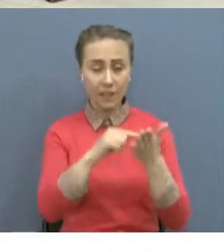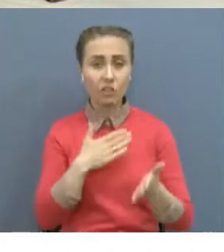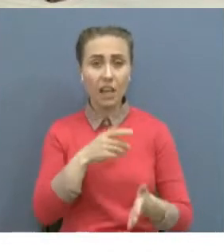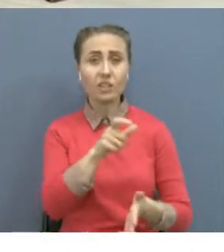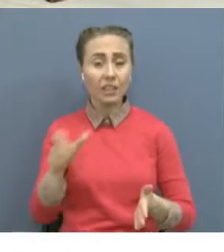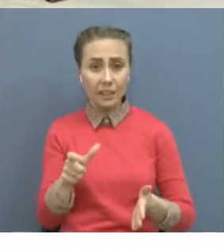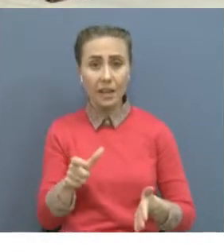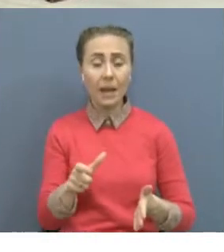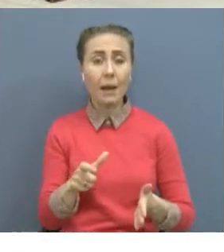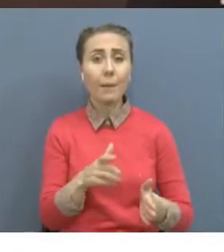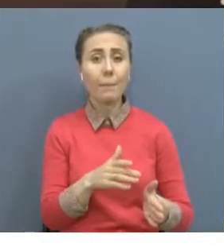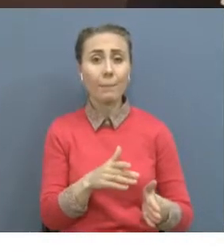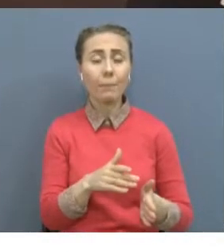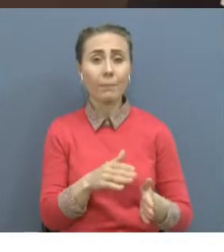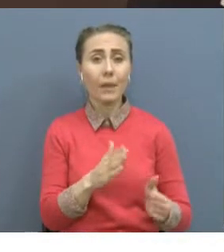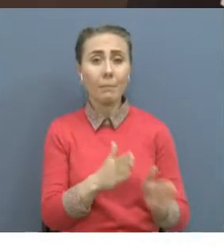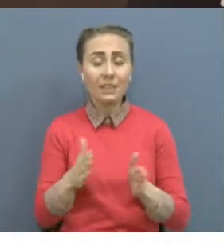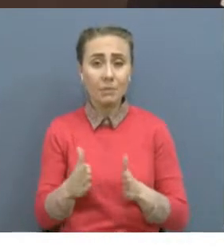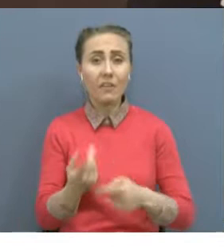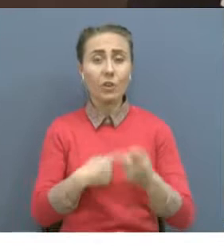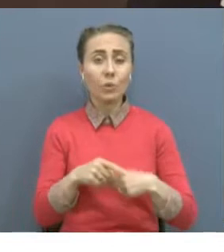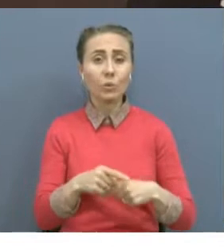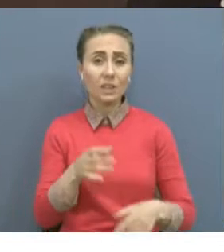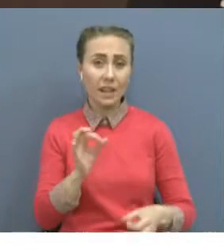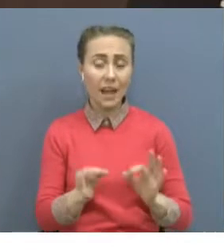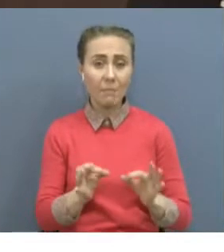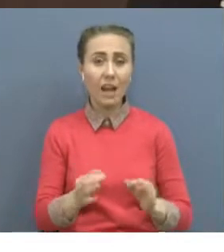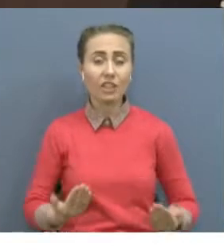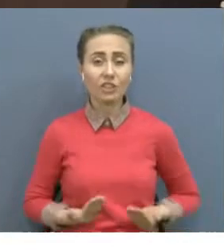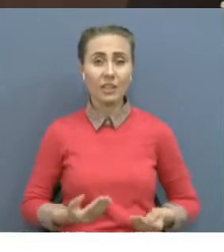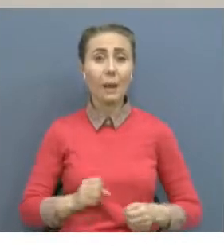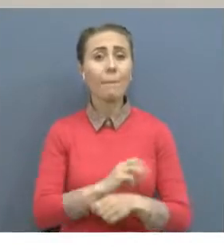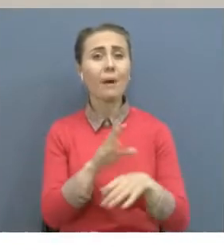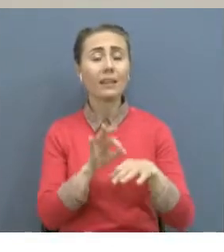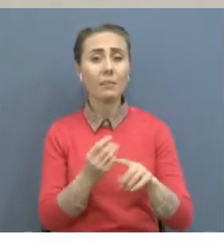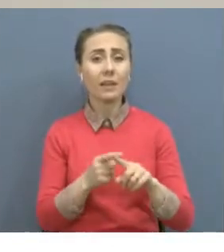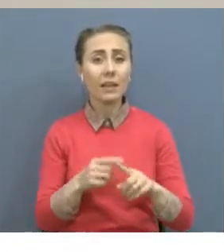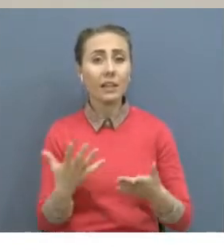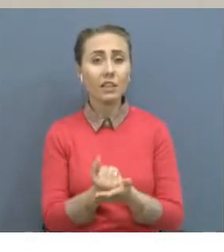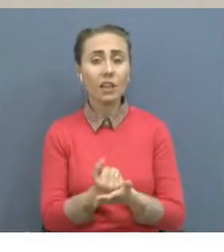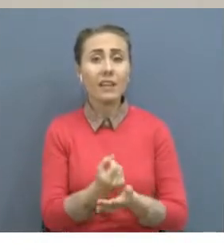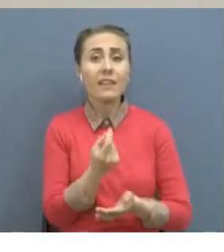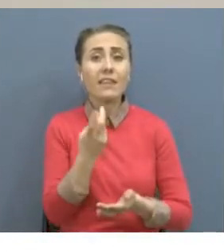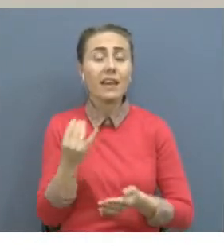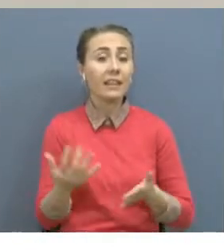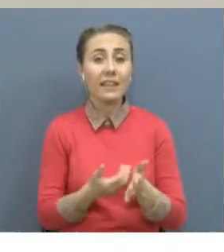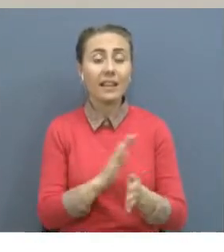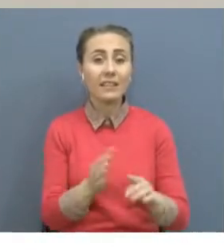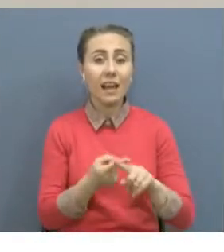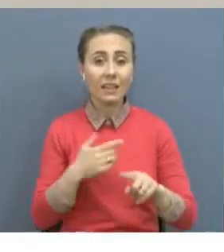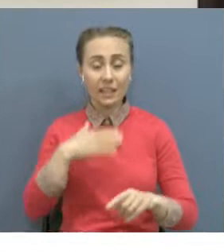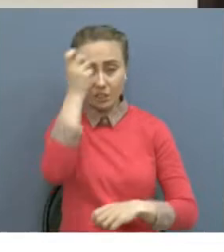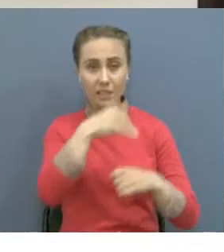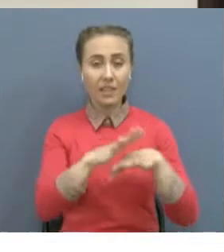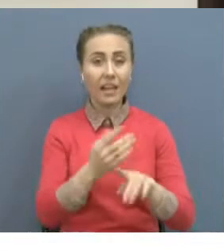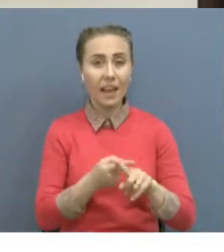өмірге қайта ұралады деп сенемін. Пандемия елдегі біраз кемшін тұстарда ашып берді. Енді бұл жағдайдан сабағы алып өзгерсір